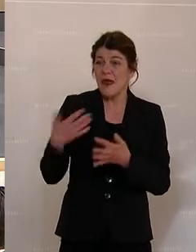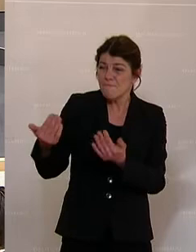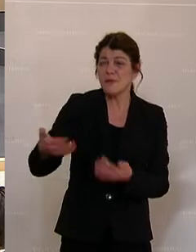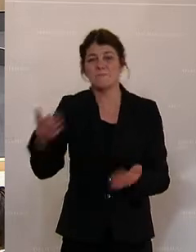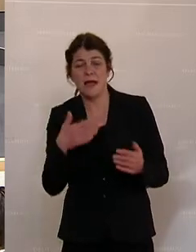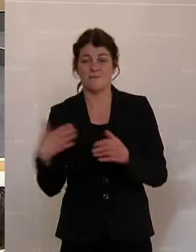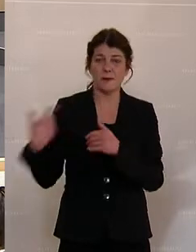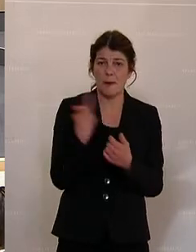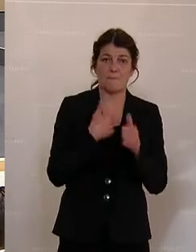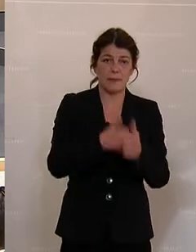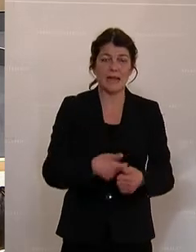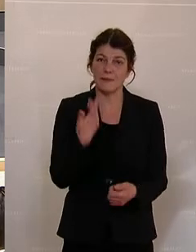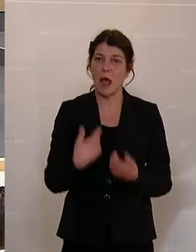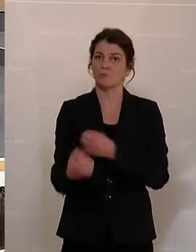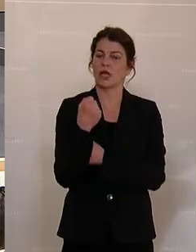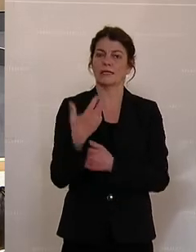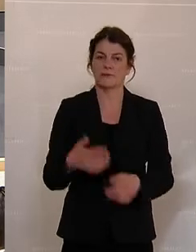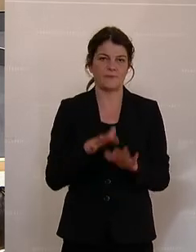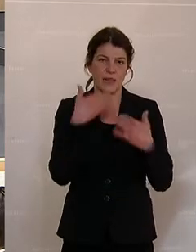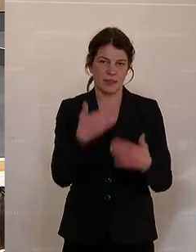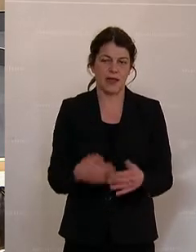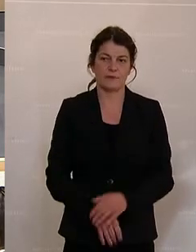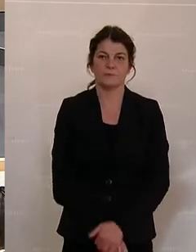einander begleiten, dann sind wir am allerstärksten. Vielen Dank.